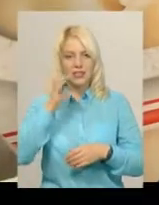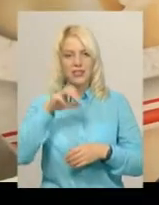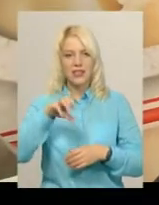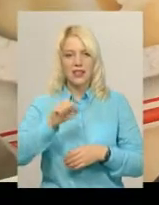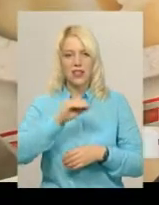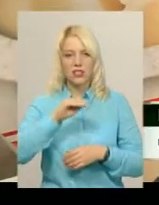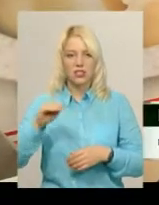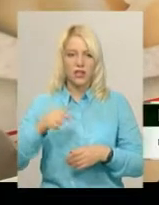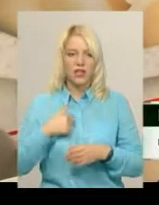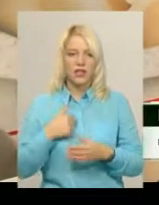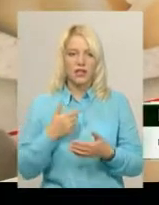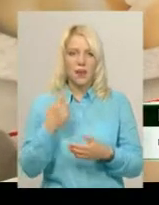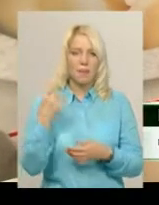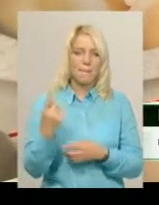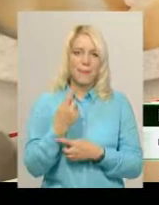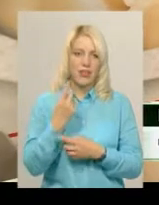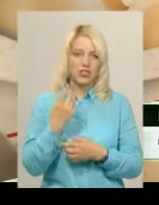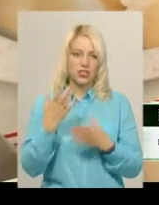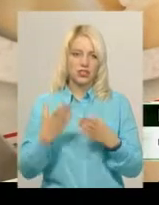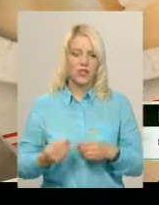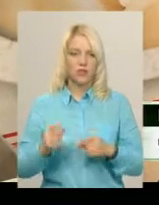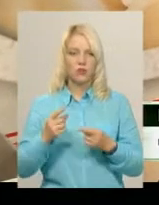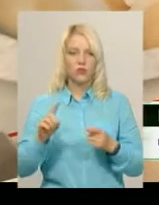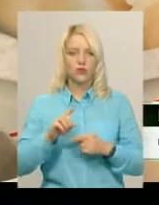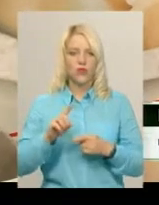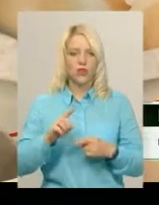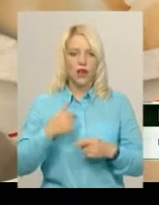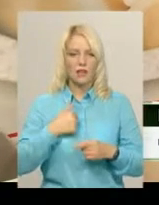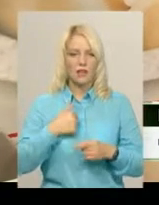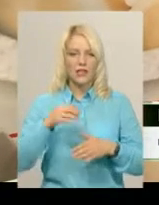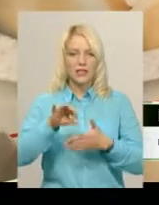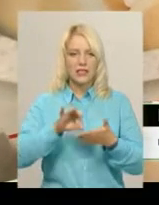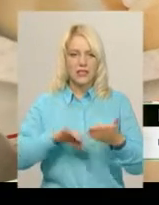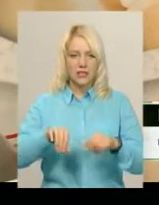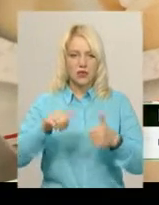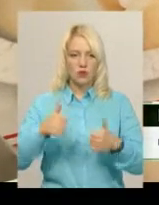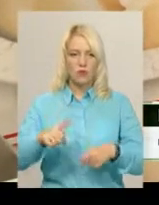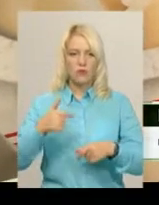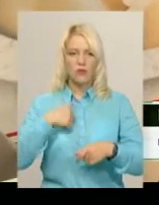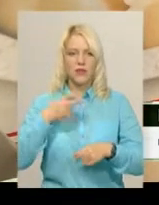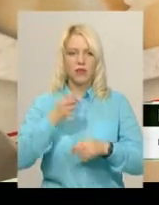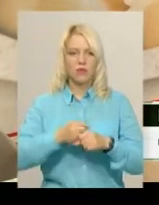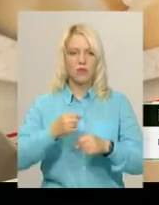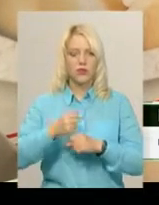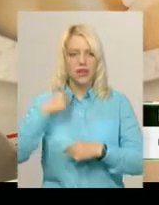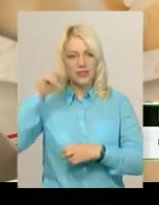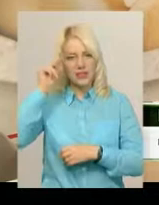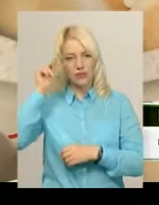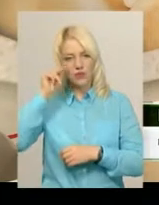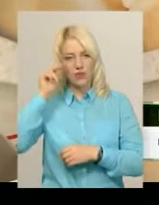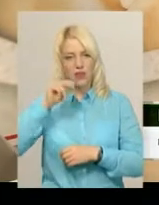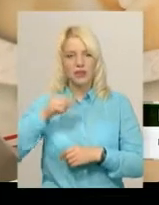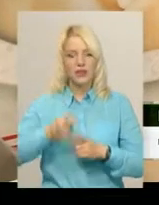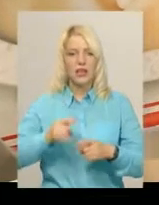буквально перший день, тому що я зразу ж оформляли мене на роботу. Я стажерувалася вчора